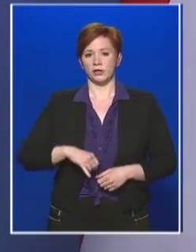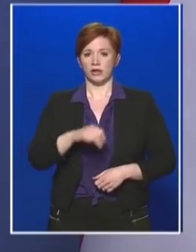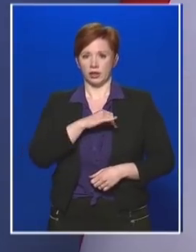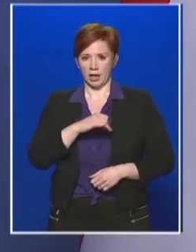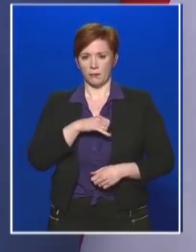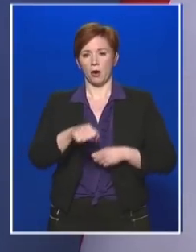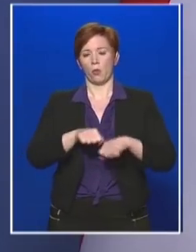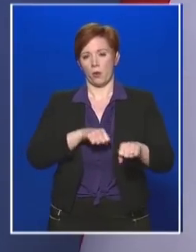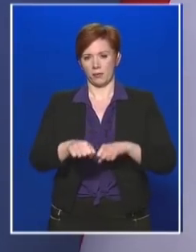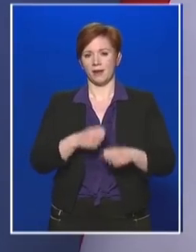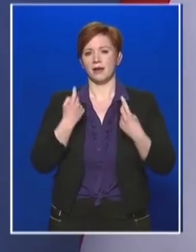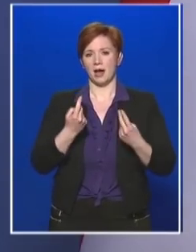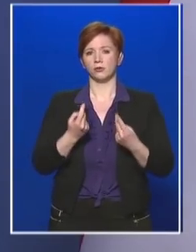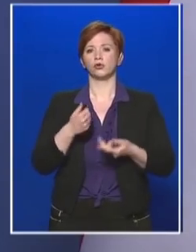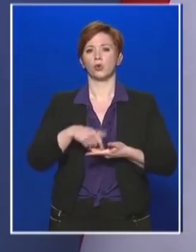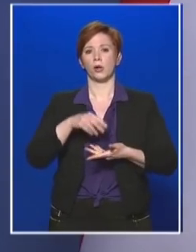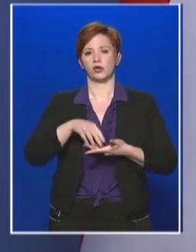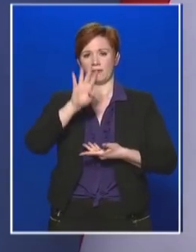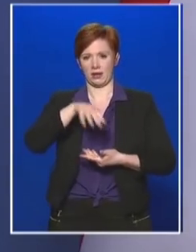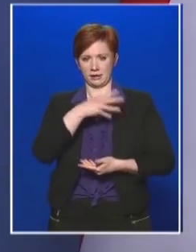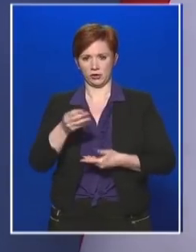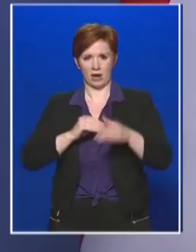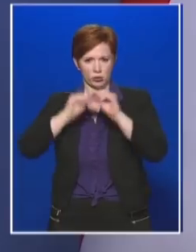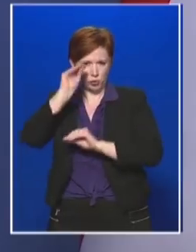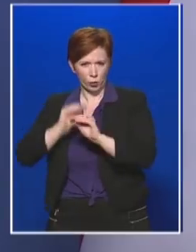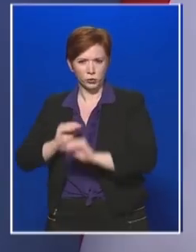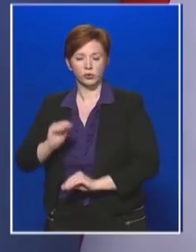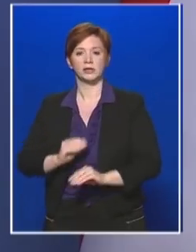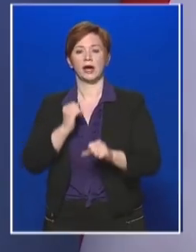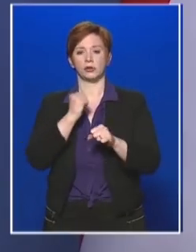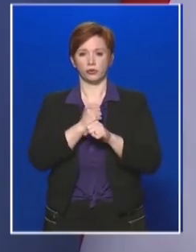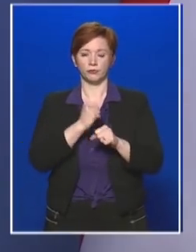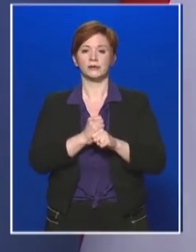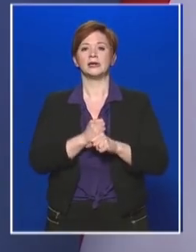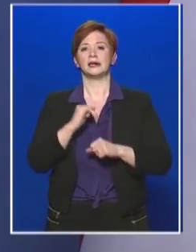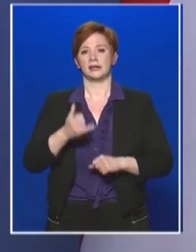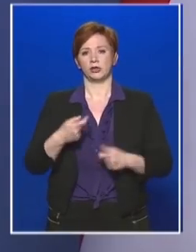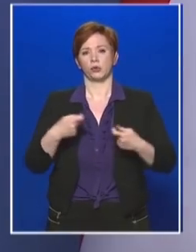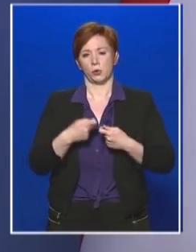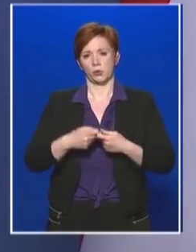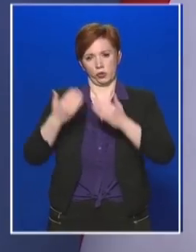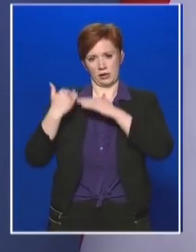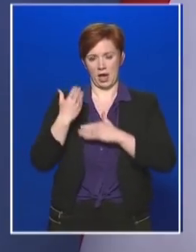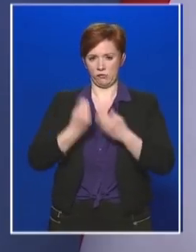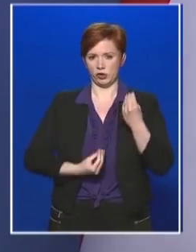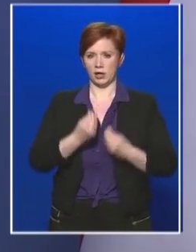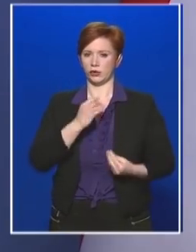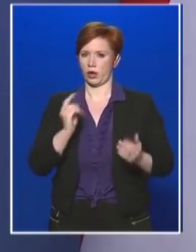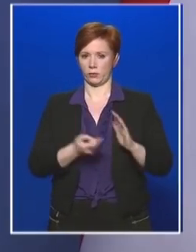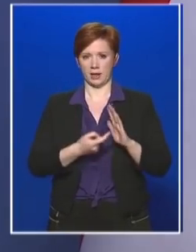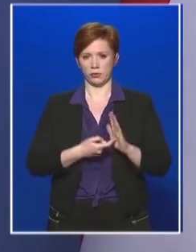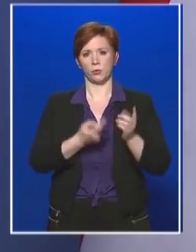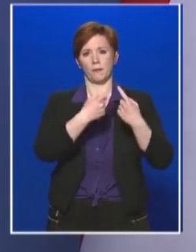jelentős költségvetési átcsoportosításokat hajt végre, és közös terviselésre fogunk kötelezni